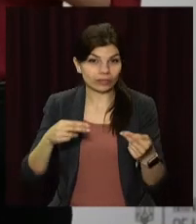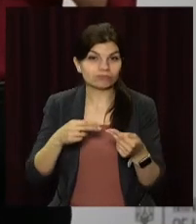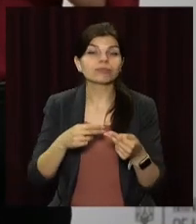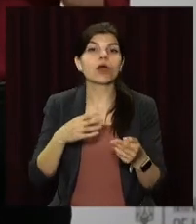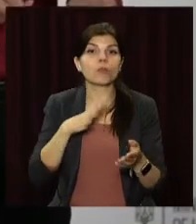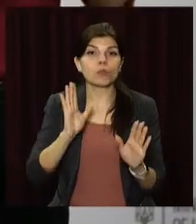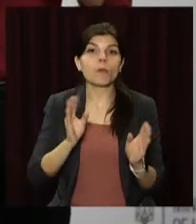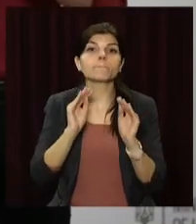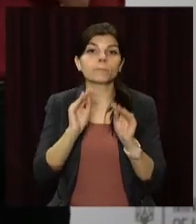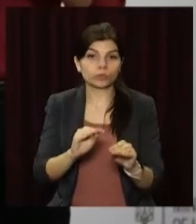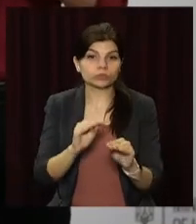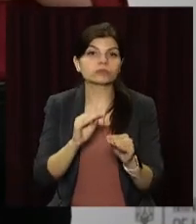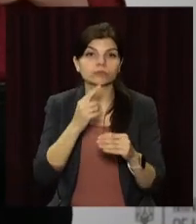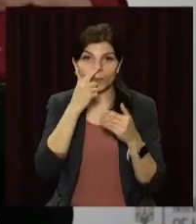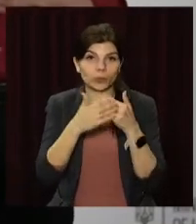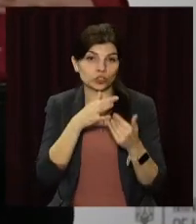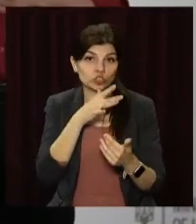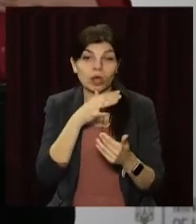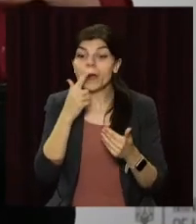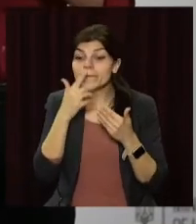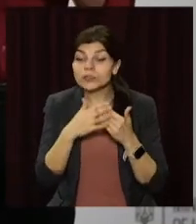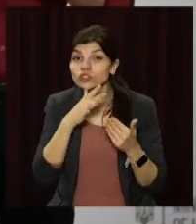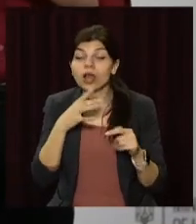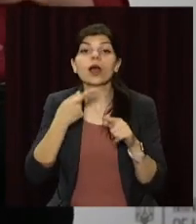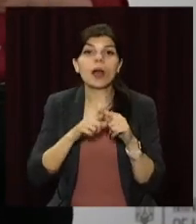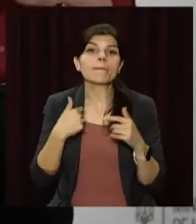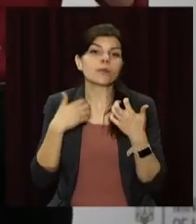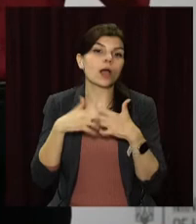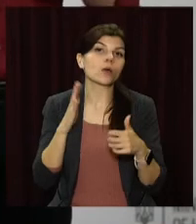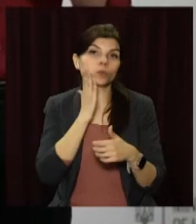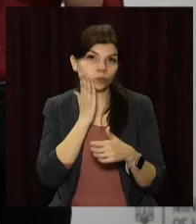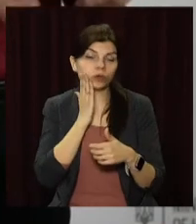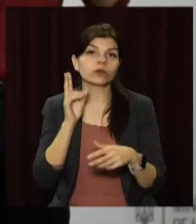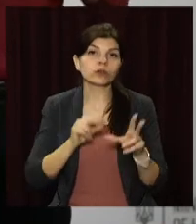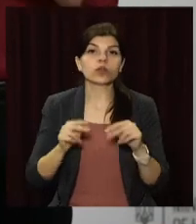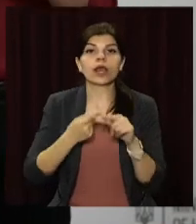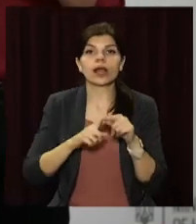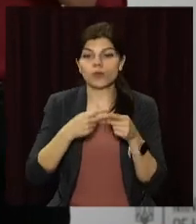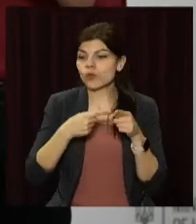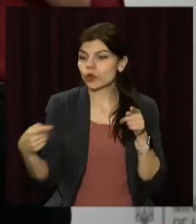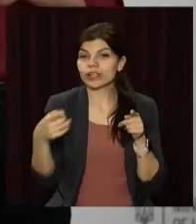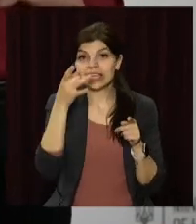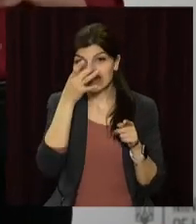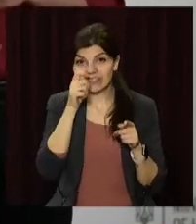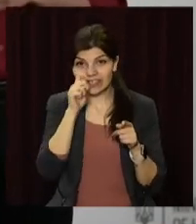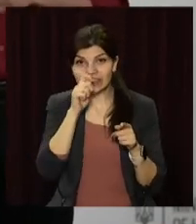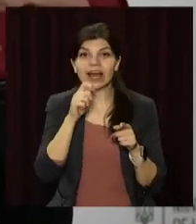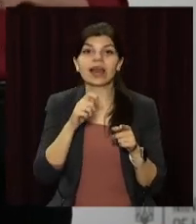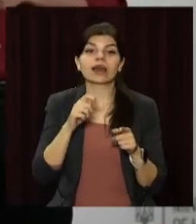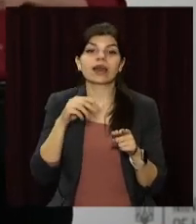поставлені найближчим часом. Коли я кажу найближчим часом, ми розраховуємо на цю поставку протягом квітня-травня